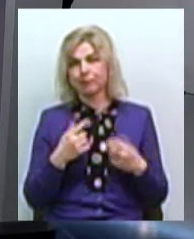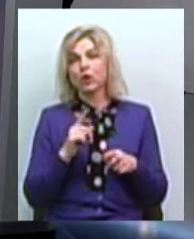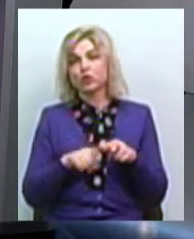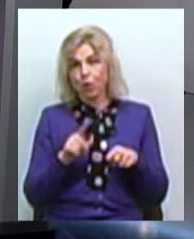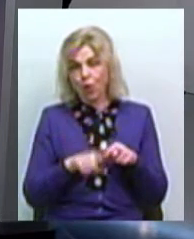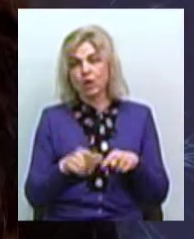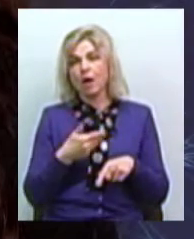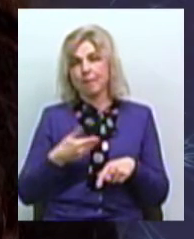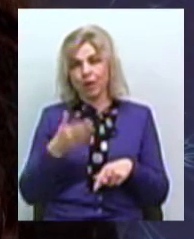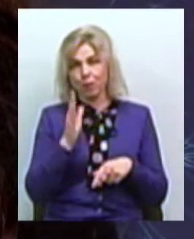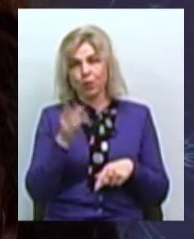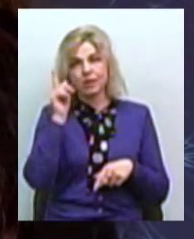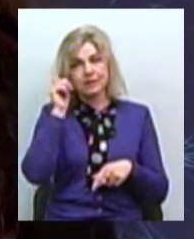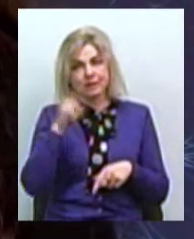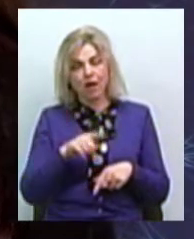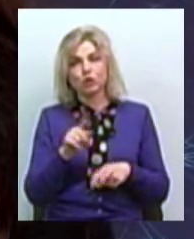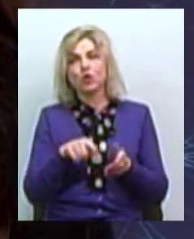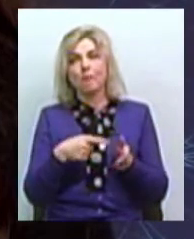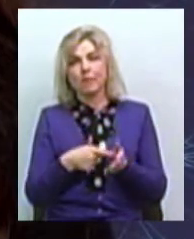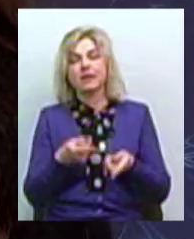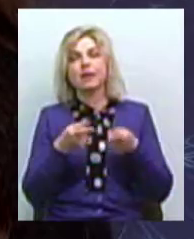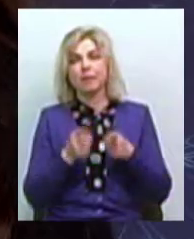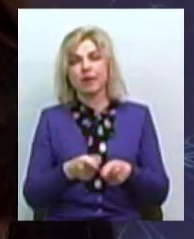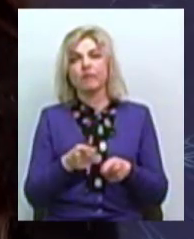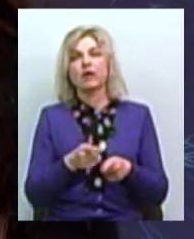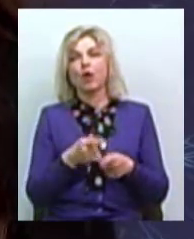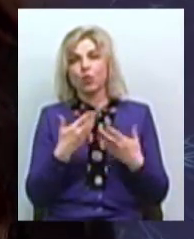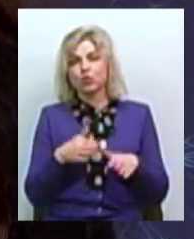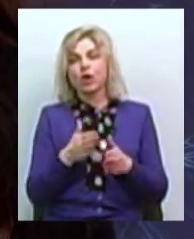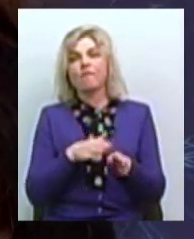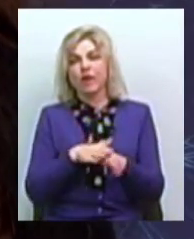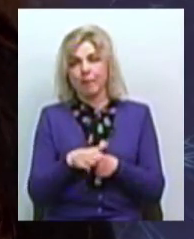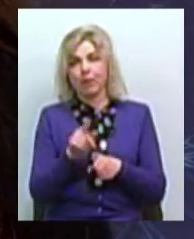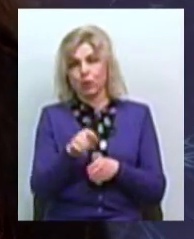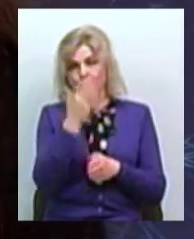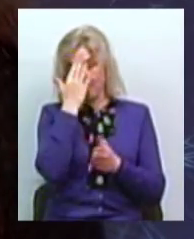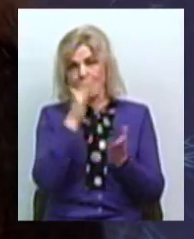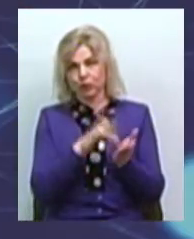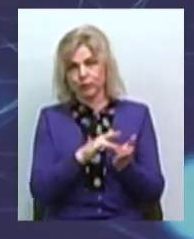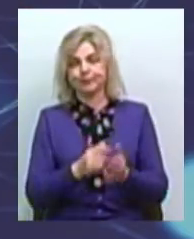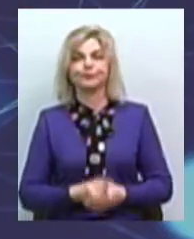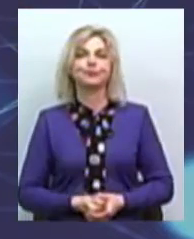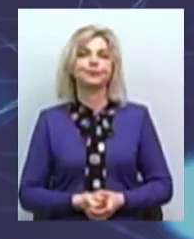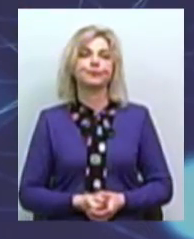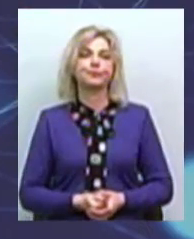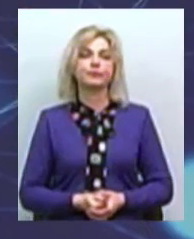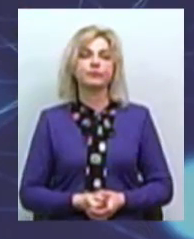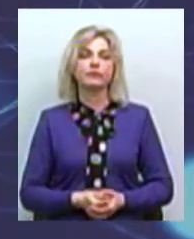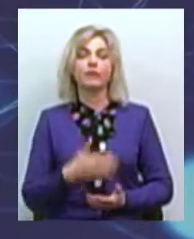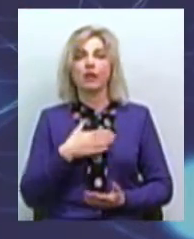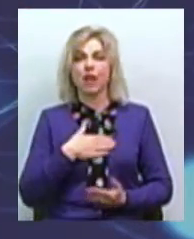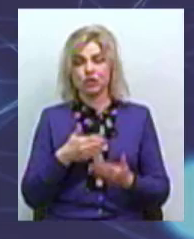скоро ми будемо знати, що місто насправді прийшло до тої мети, яку маємо і ми наразі. У нашому попередньому